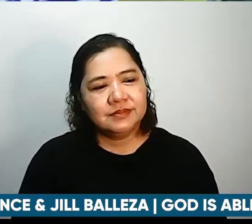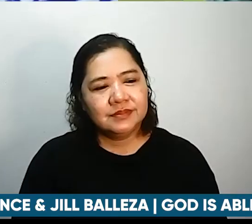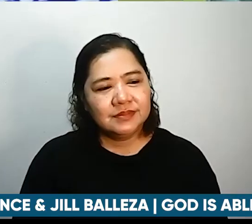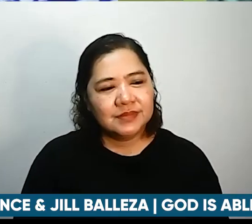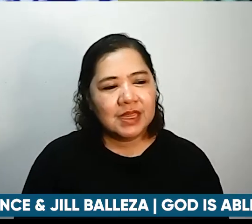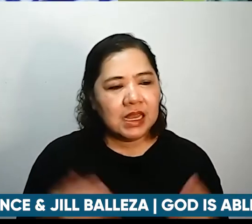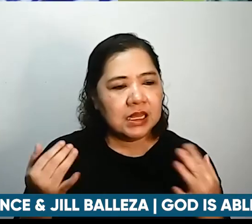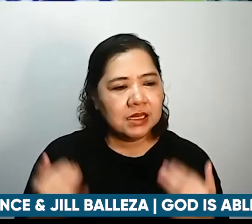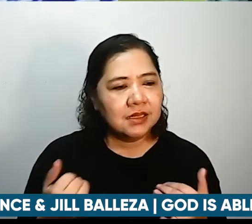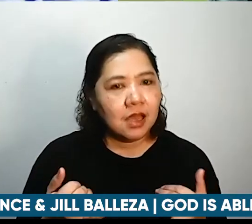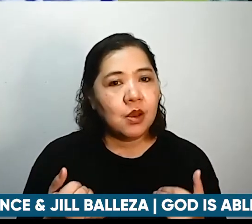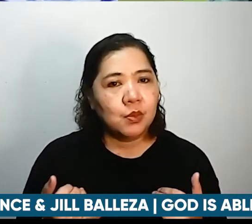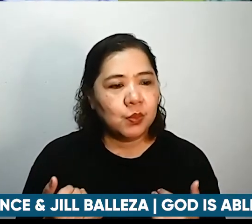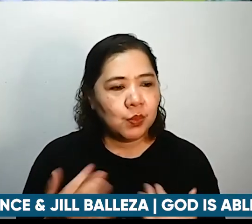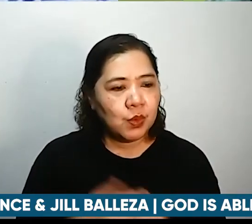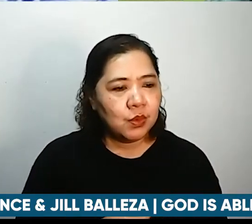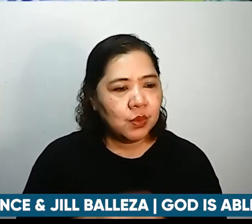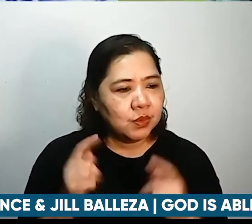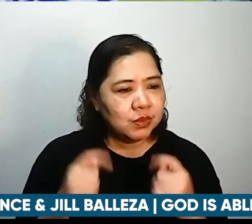una po nating